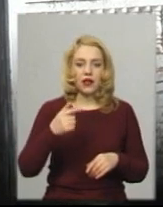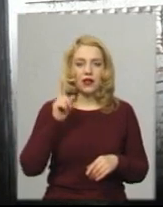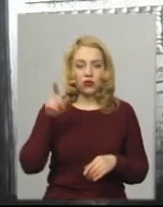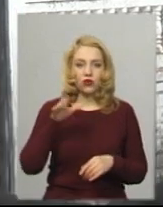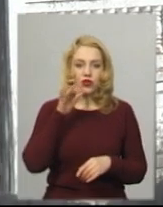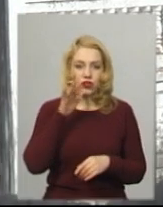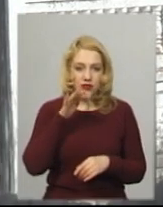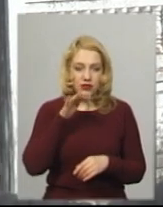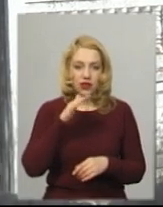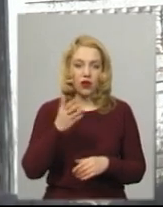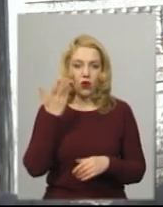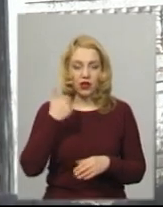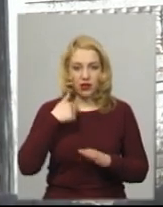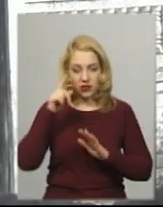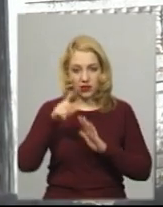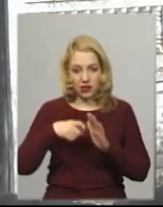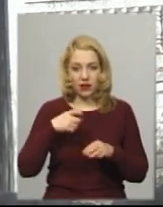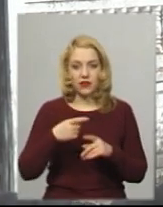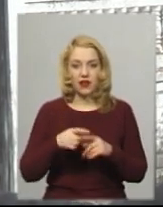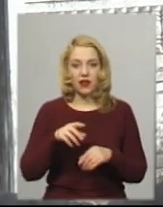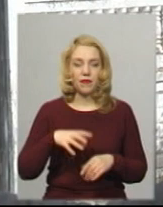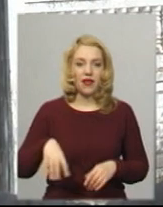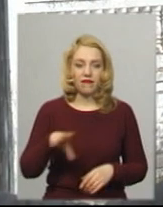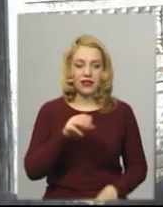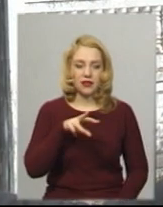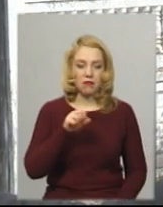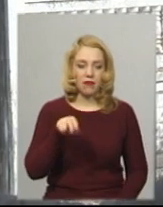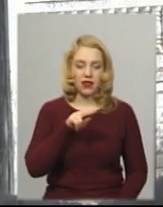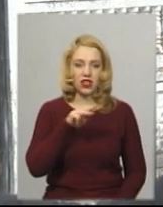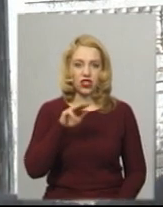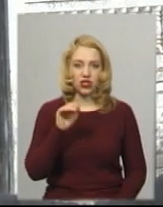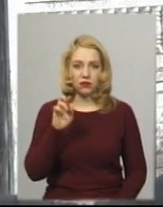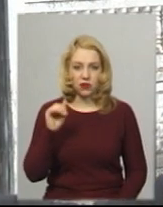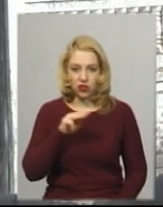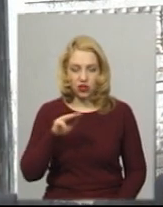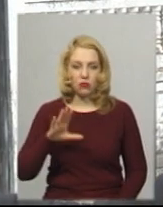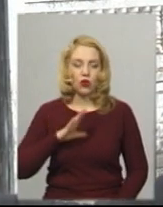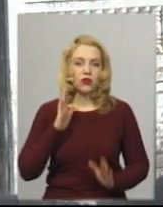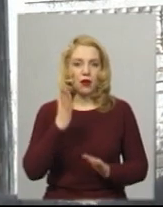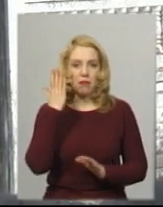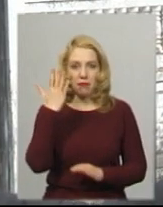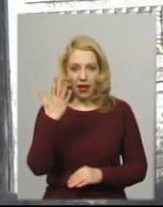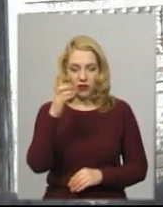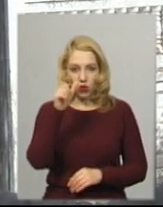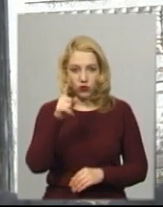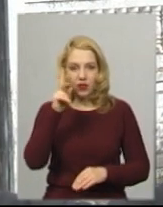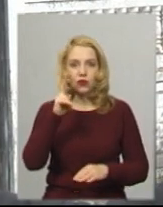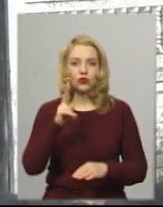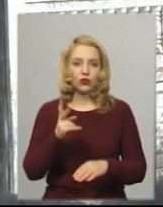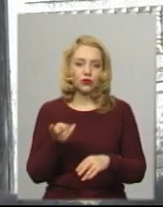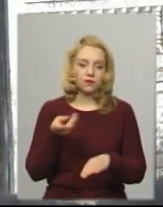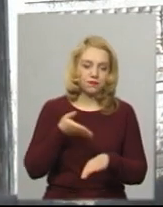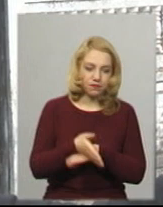як я дізнався, на весь Меджибіж було тільки п'ять паломників, які чекали закінчення